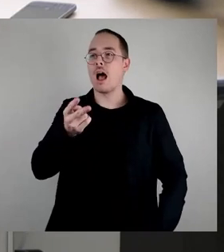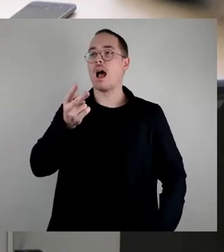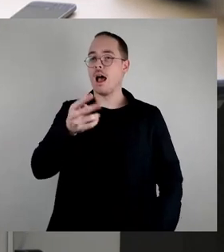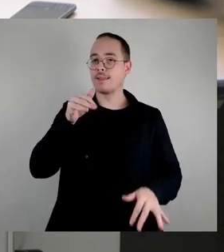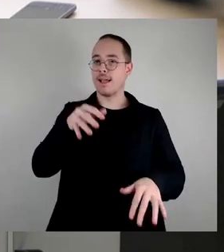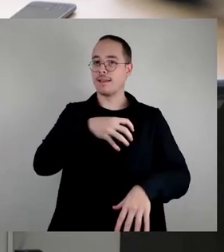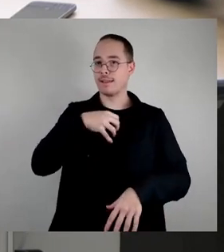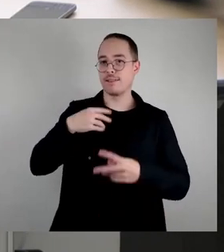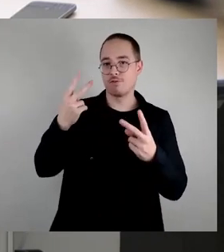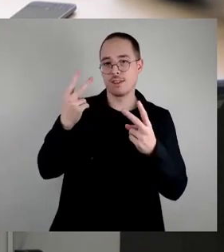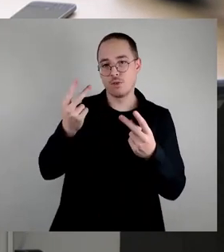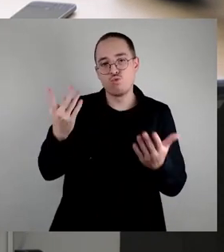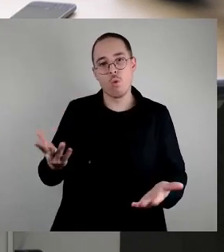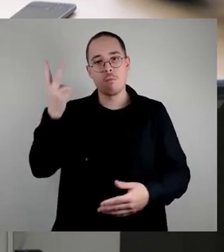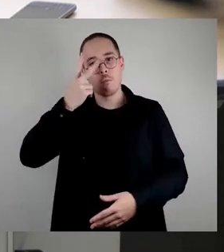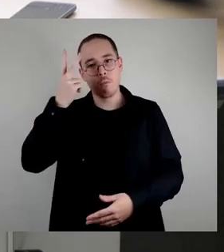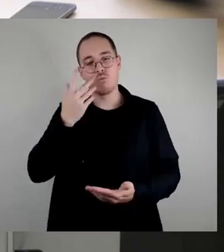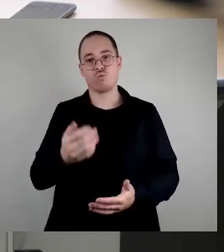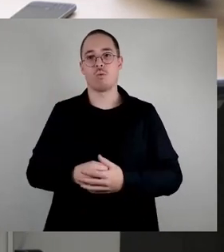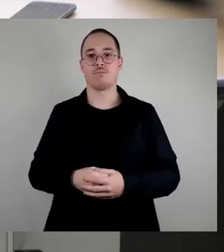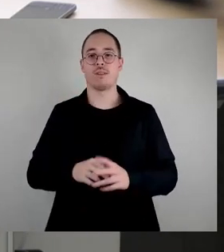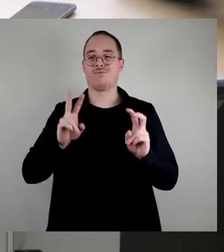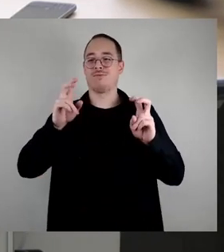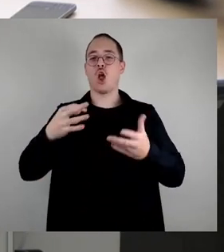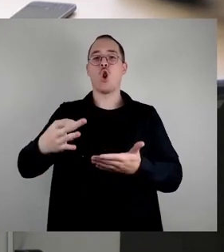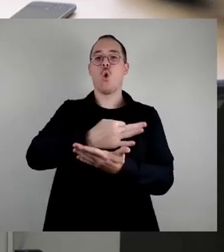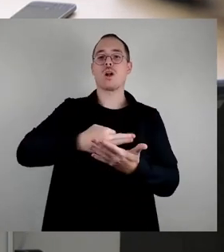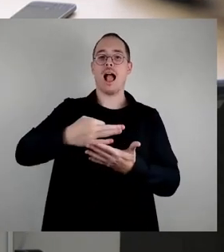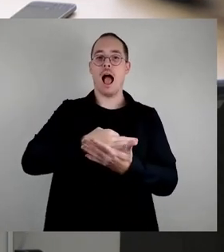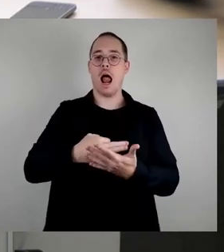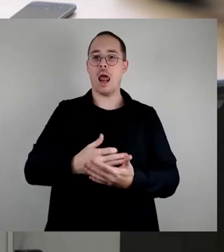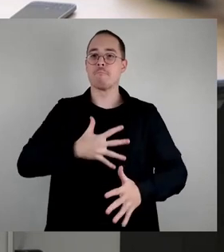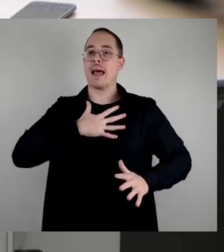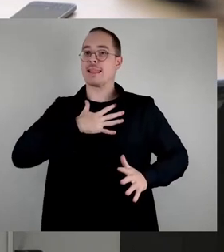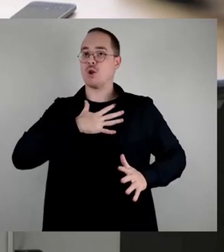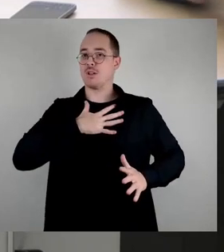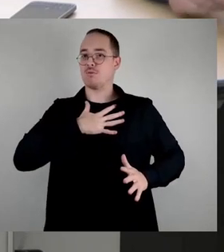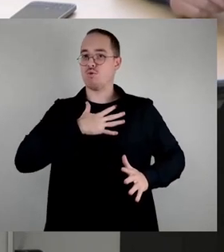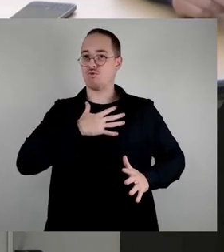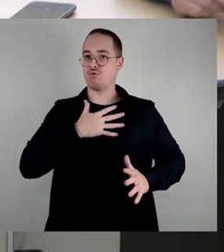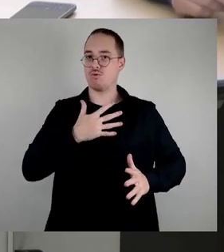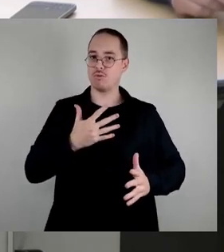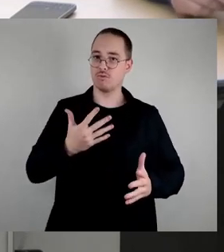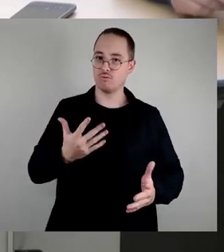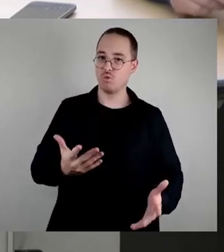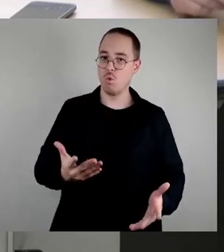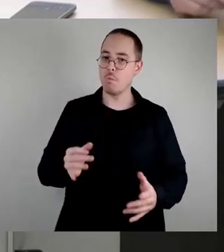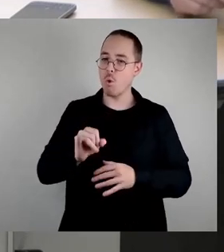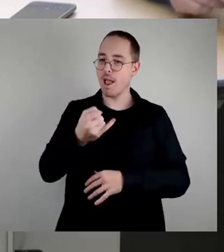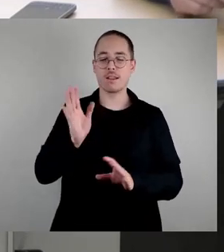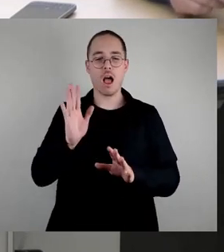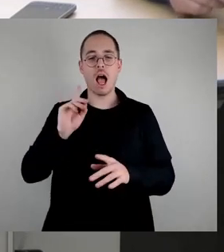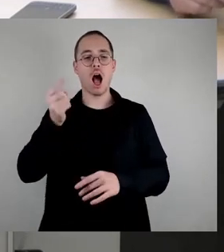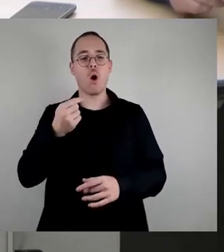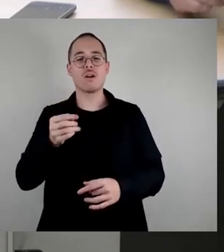mehr als ein lokalpatriotisches Projekt, sondern ein Schritt in Richtung Zukunft für eine bürgernahe digitale